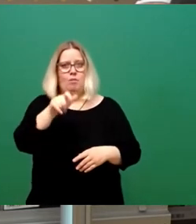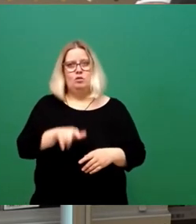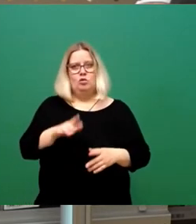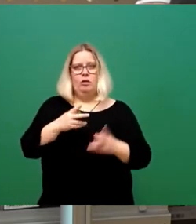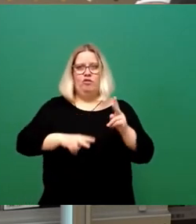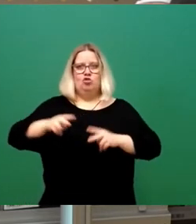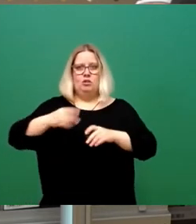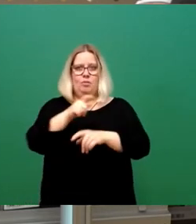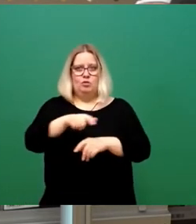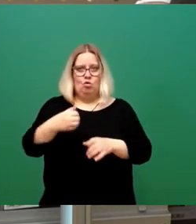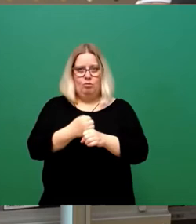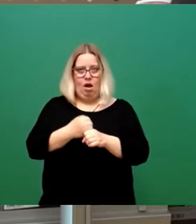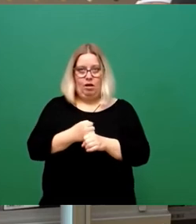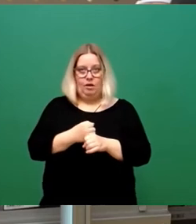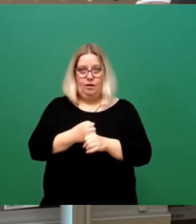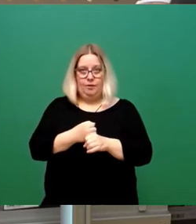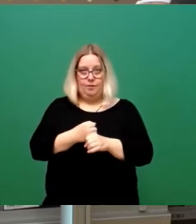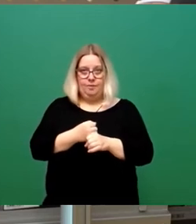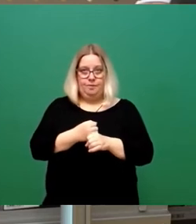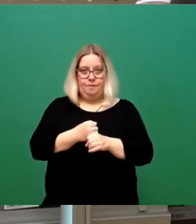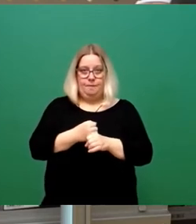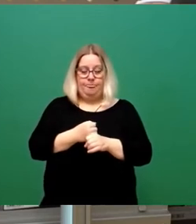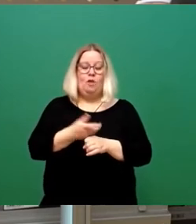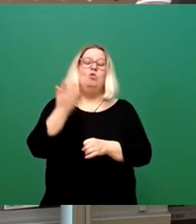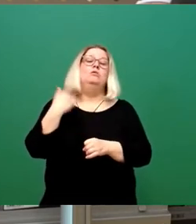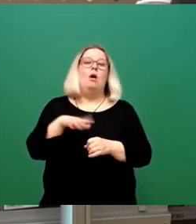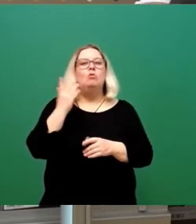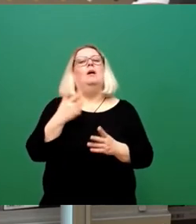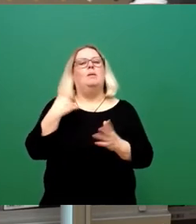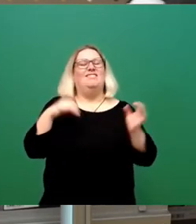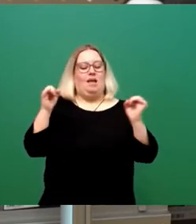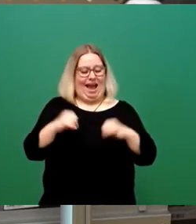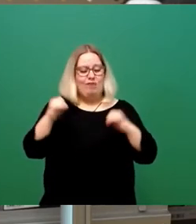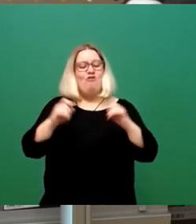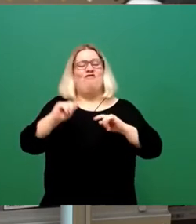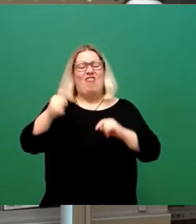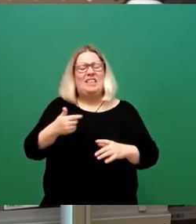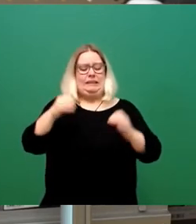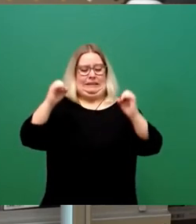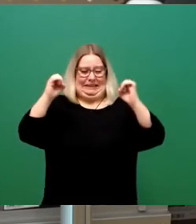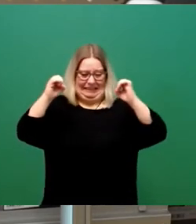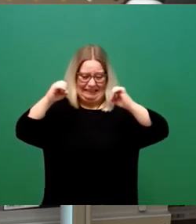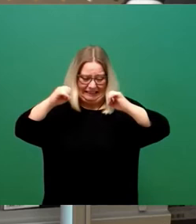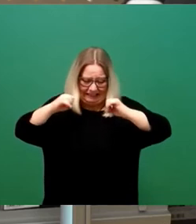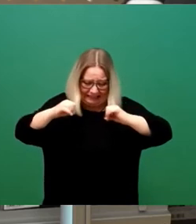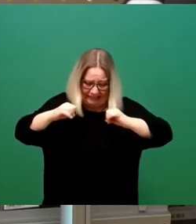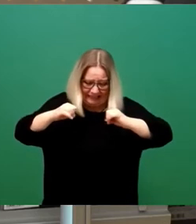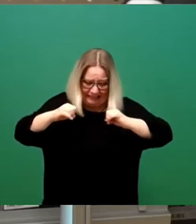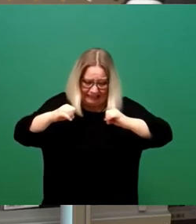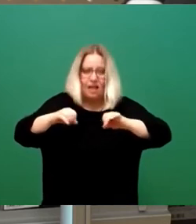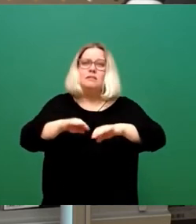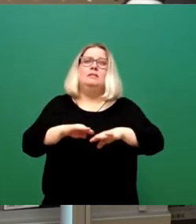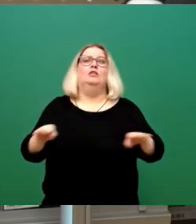nochmal, wir waren doch einer Einigung zum Greifen nahe. Dann bleibt man am Tisch sitzen und